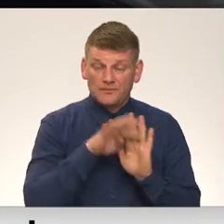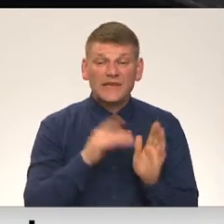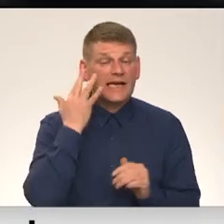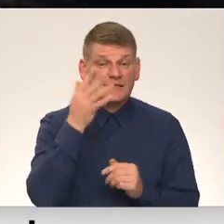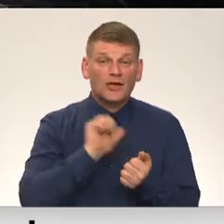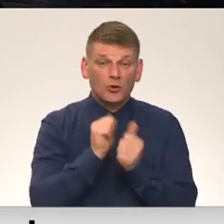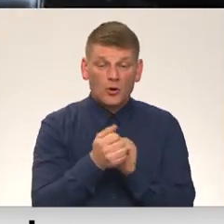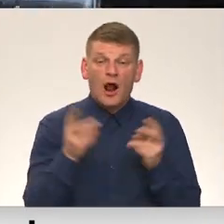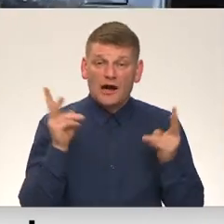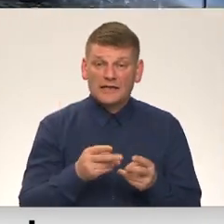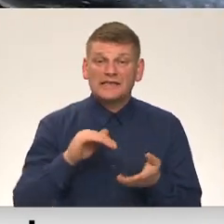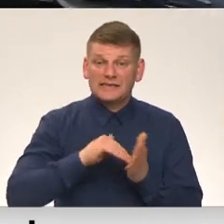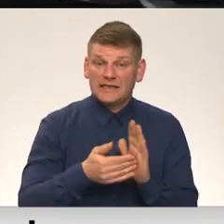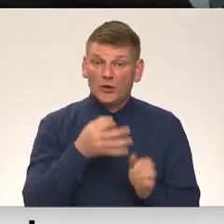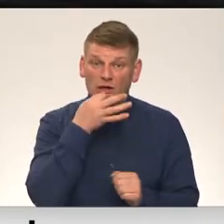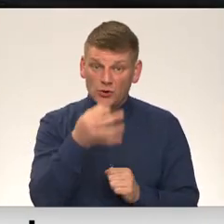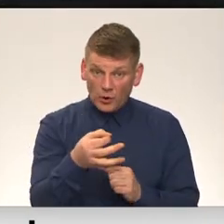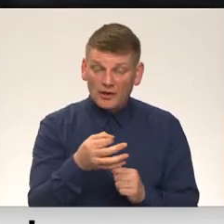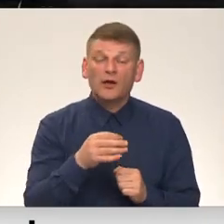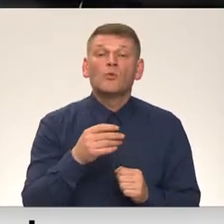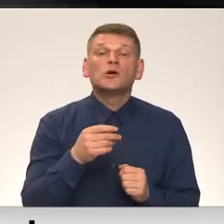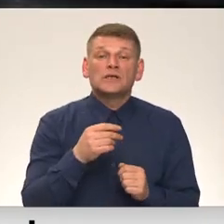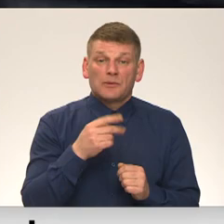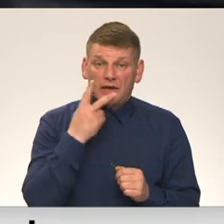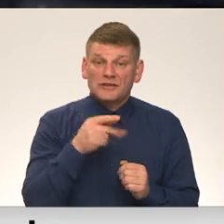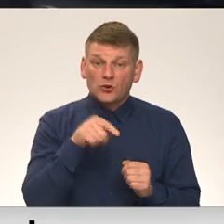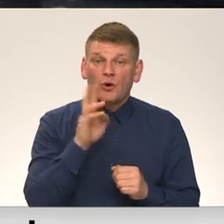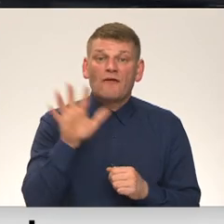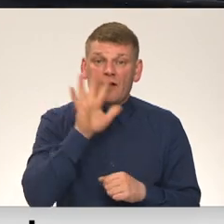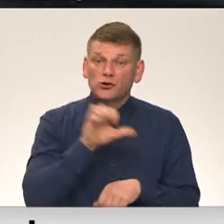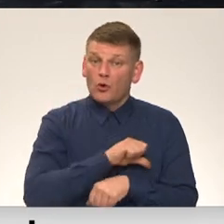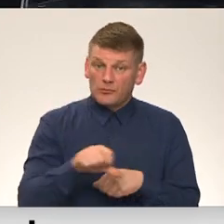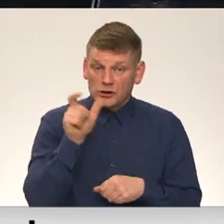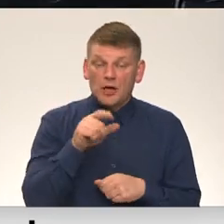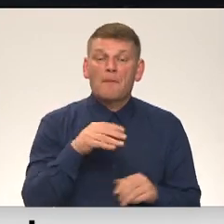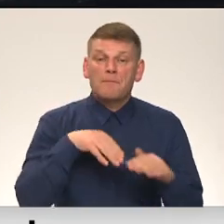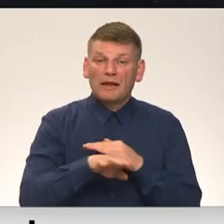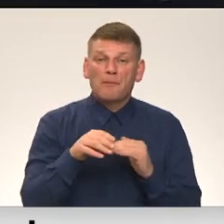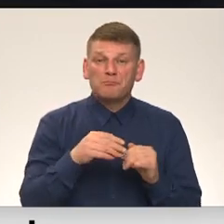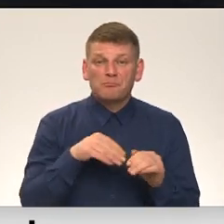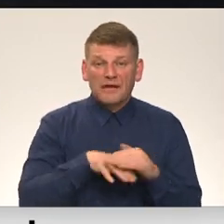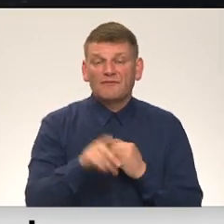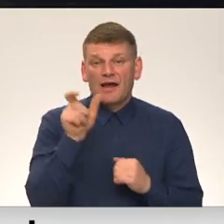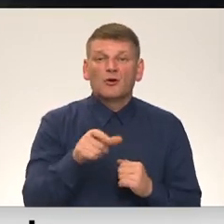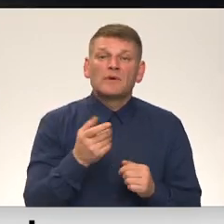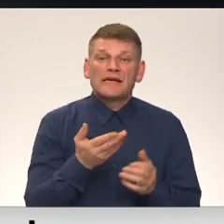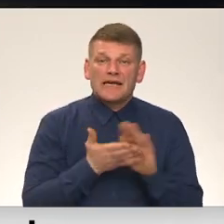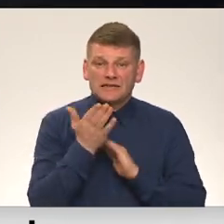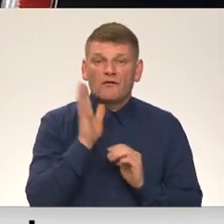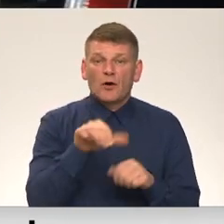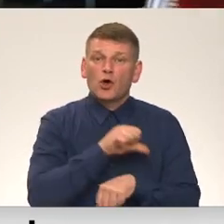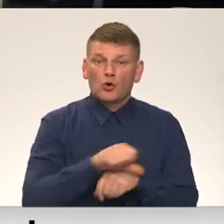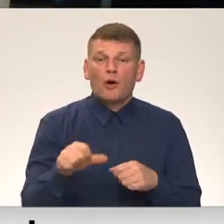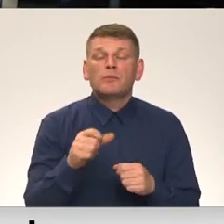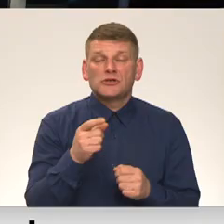grozījumi ārkārtējās situācijas noteikumos paredzēs to, ka valsts robežsardze patvēruma iesniegumus varēs piņemt robežkontrolas punktos